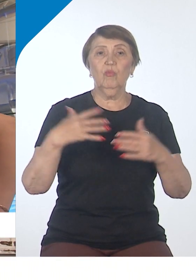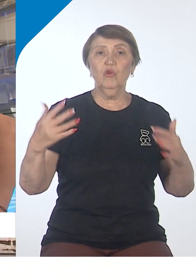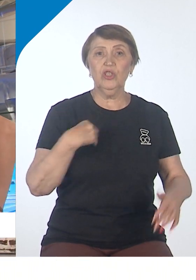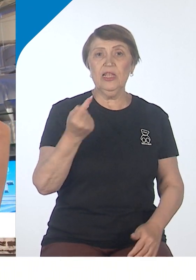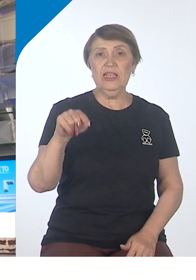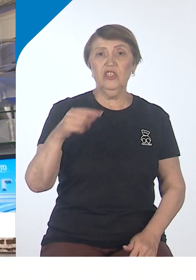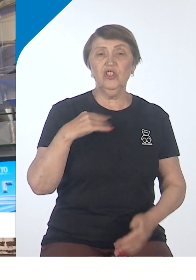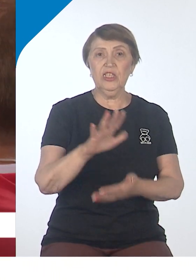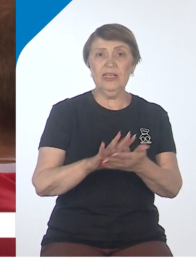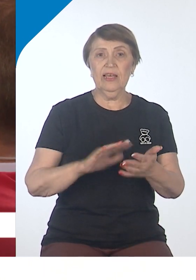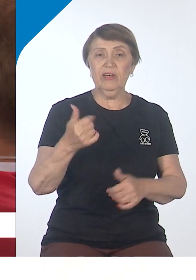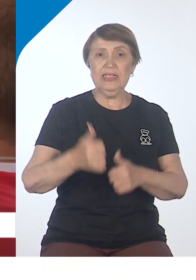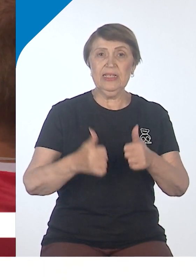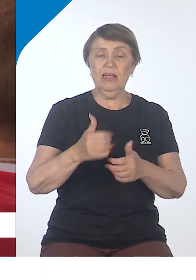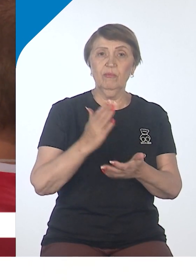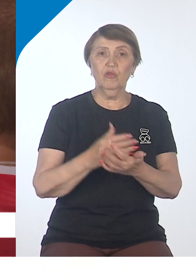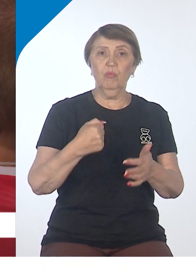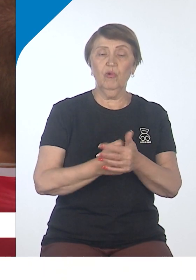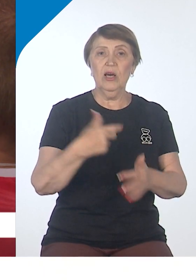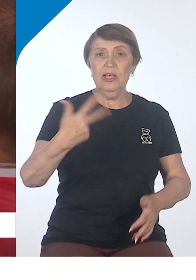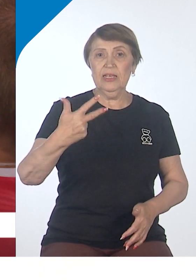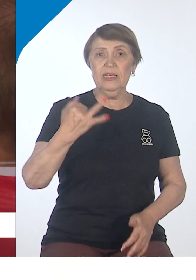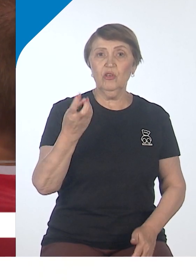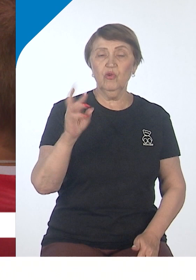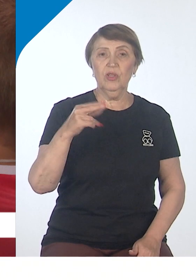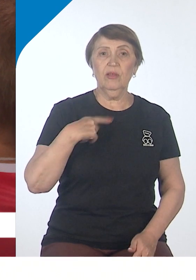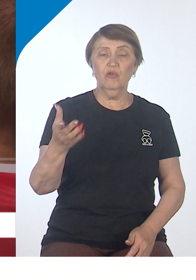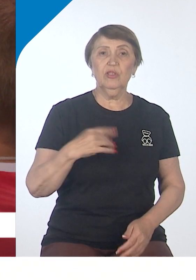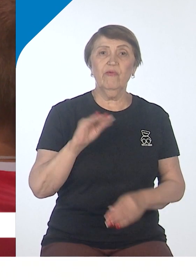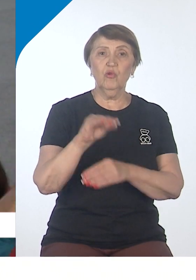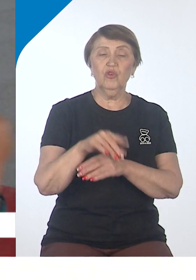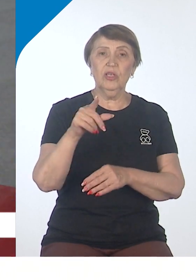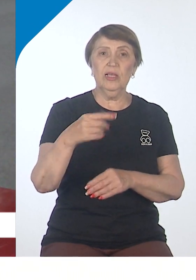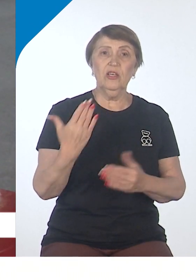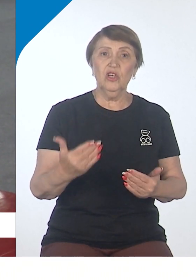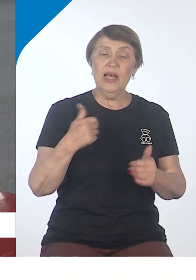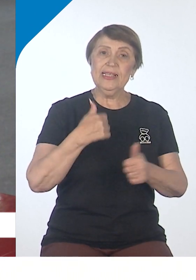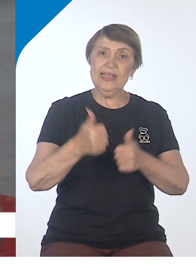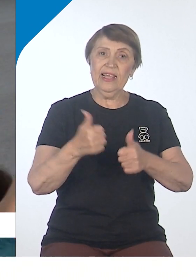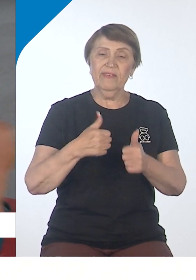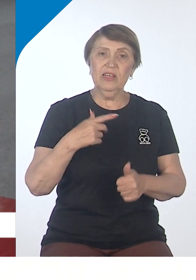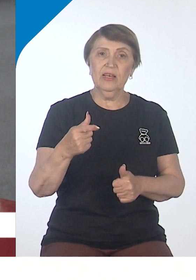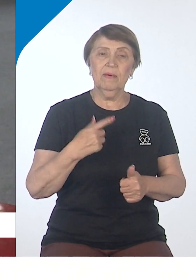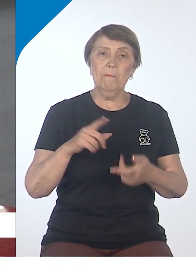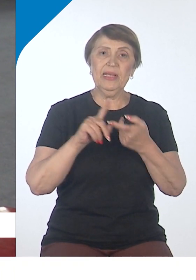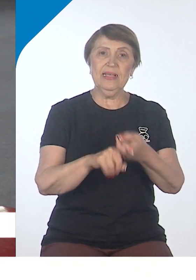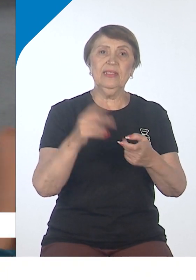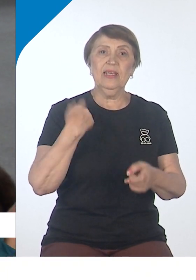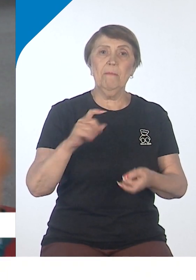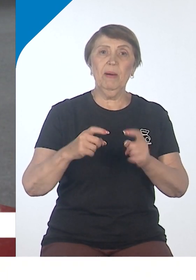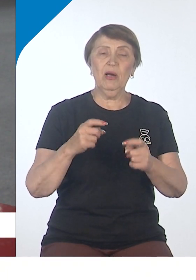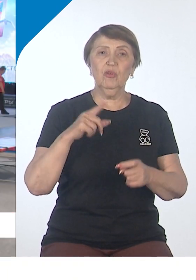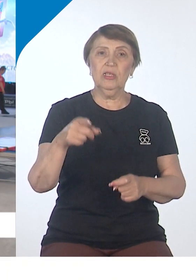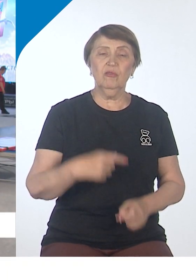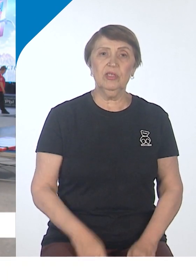заявок. Состязаться будут по 30 июня включительно. Несмотря на то, что соревнования уже стартовали, присоединиться и побороться за место в